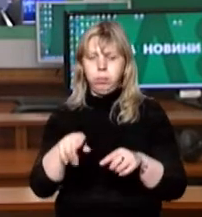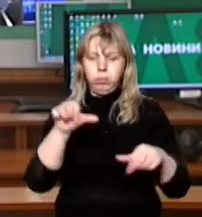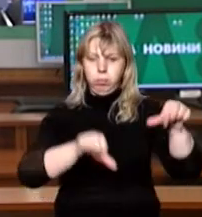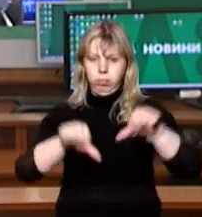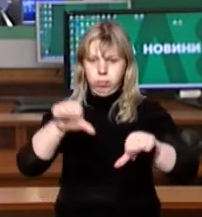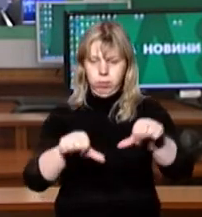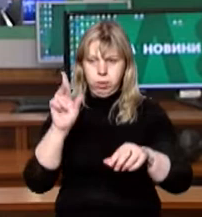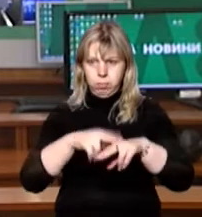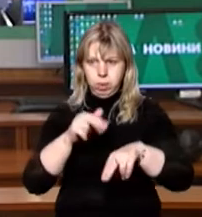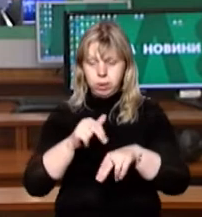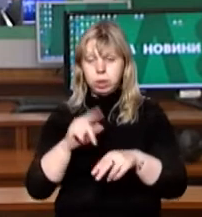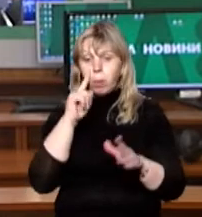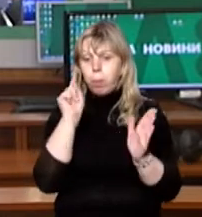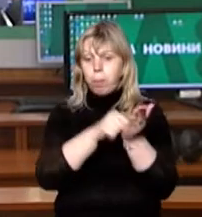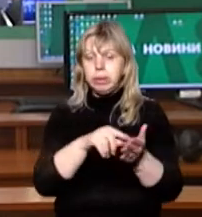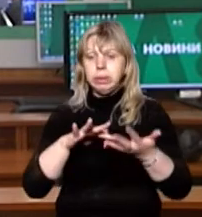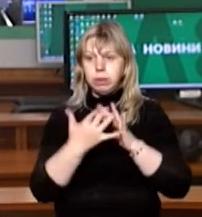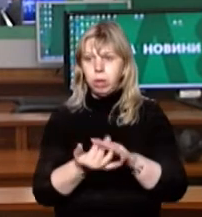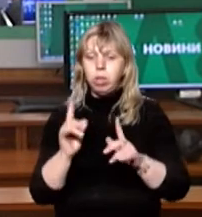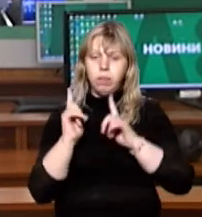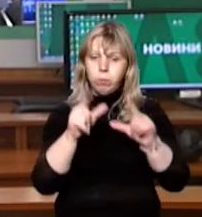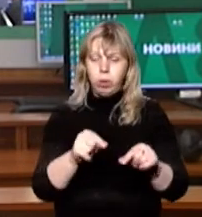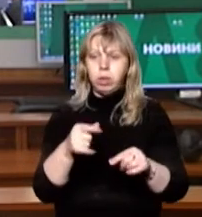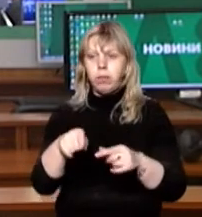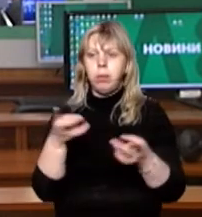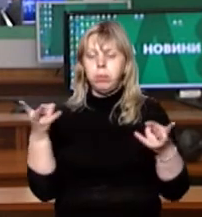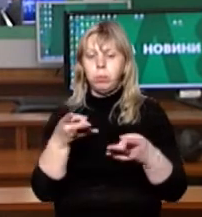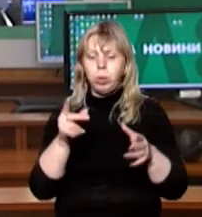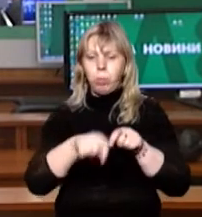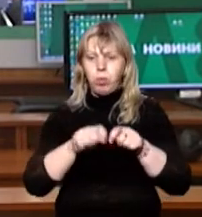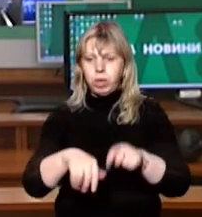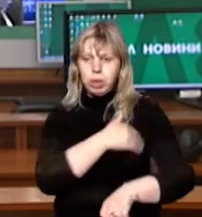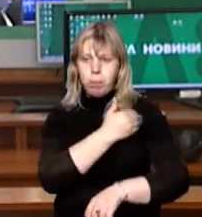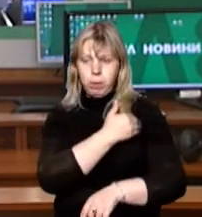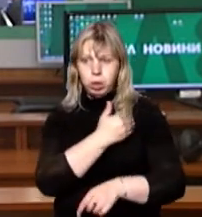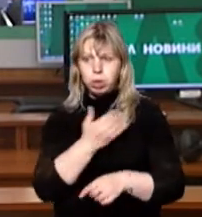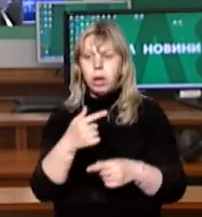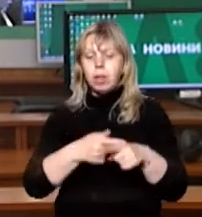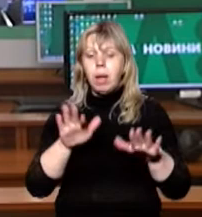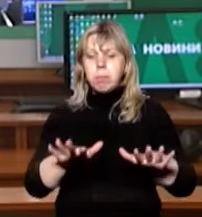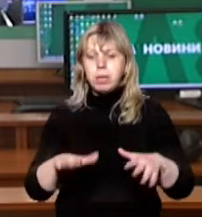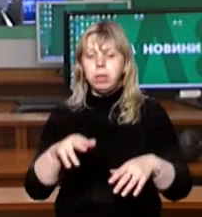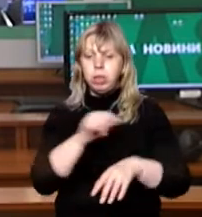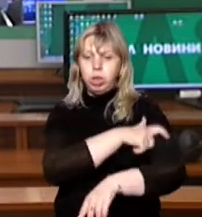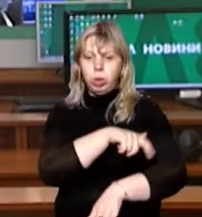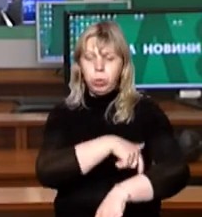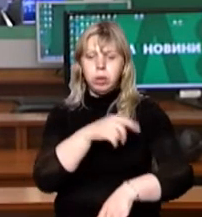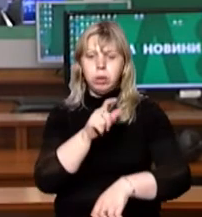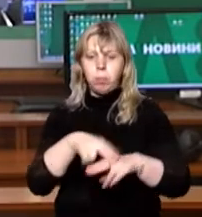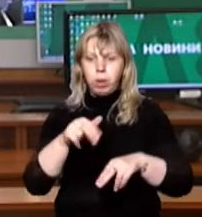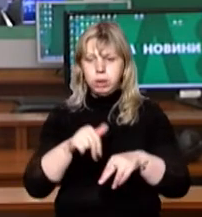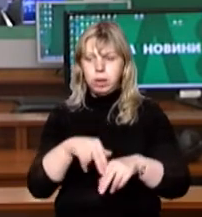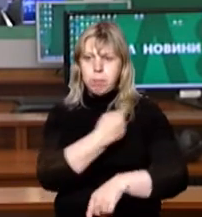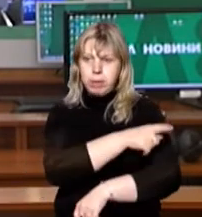блокпост. Тепер, аби потрапити до села чи виїхати з нього, вам вимірюють температуру. На місці чергують поліцейський, медсестра і